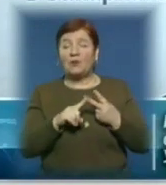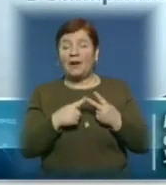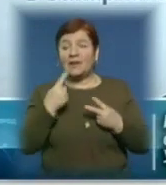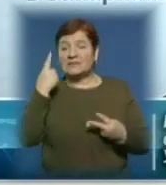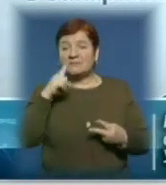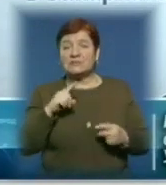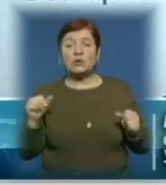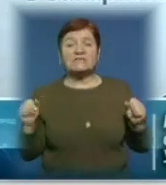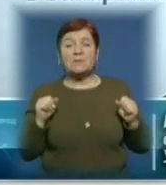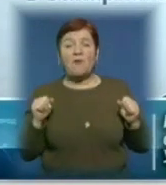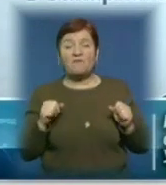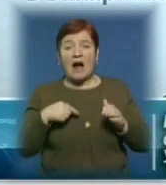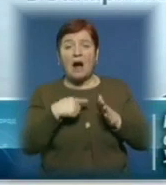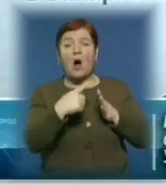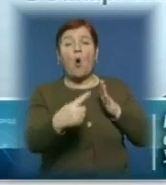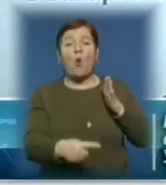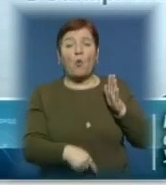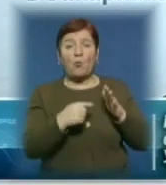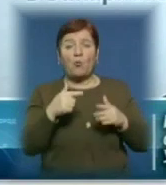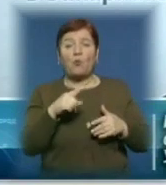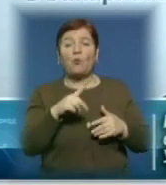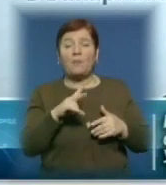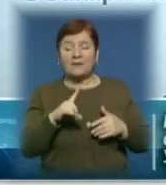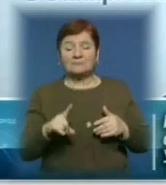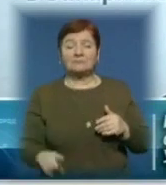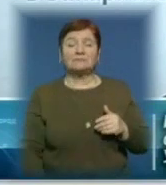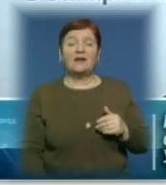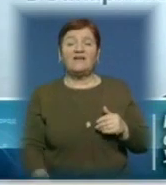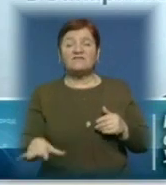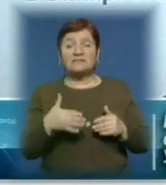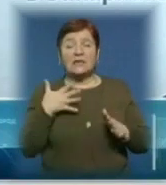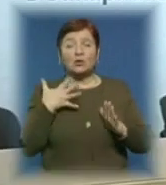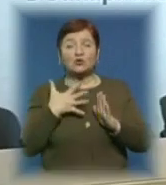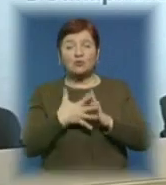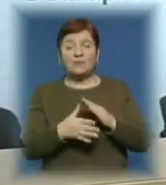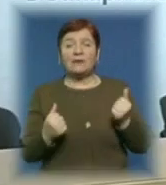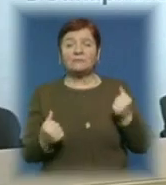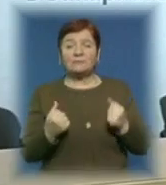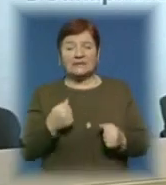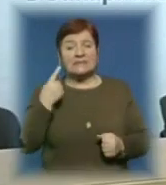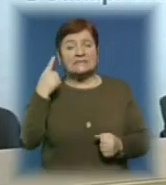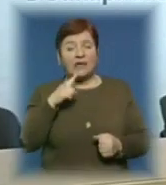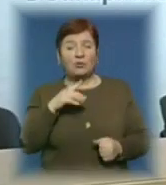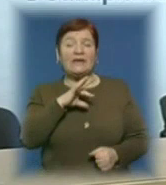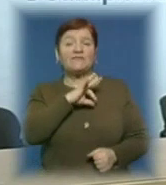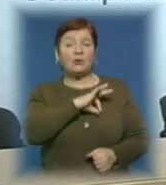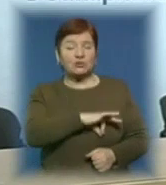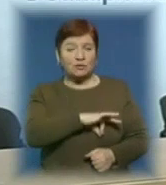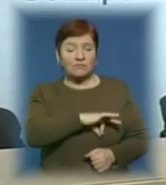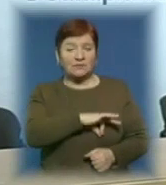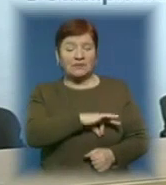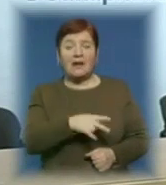це зимова гума, тобто, я думаю, що всі розумні водії це знають і це використовують. Для